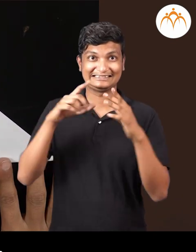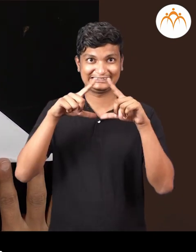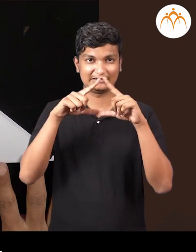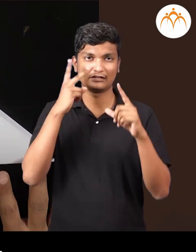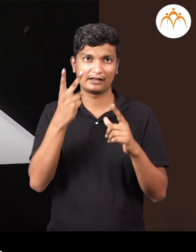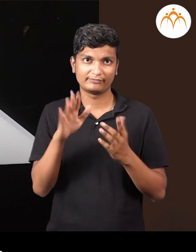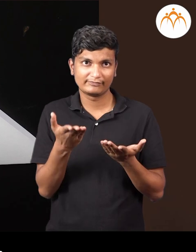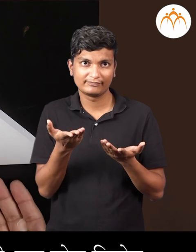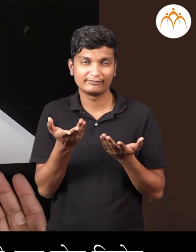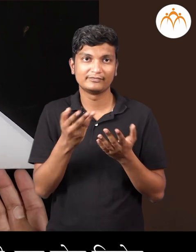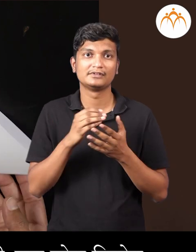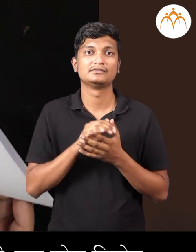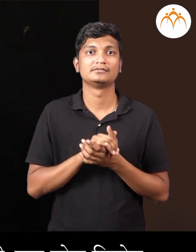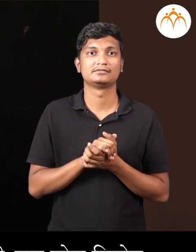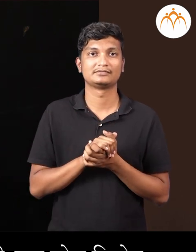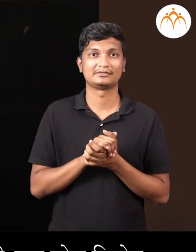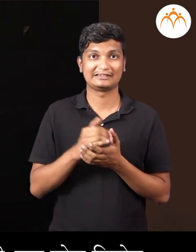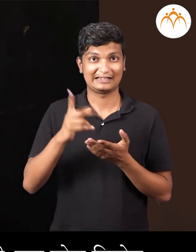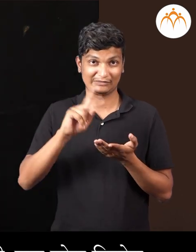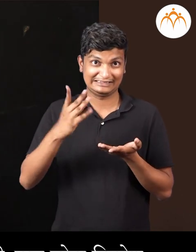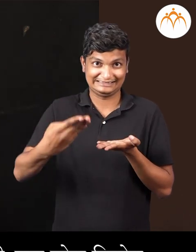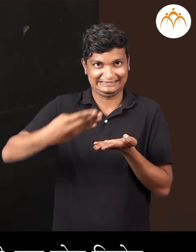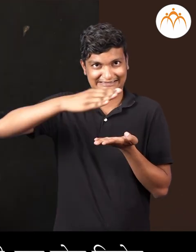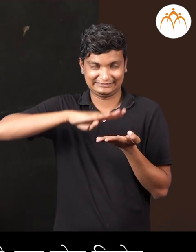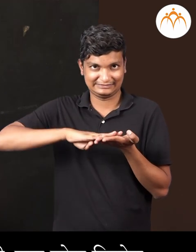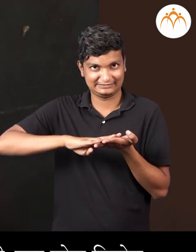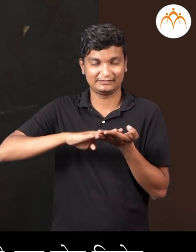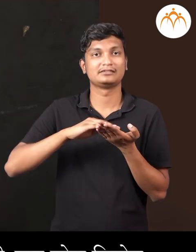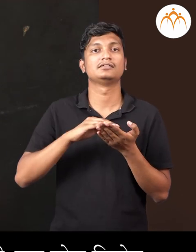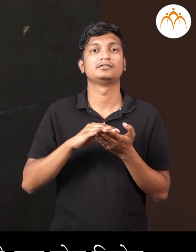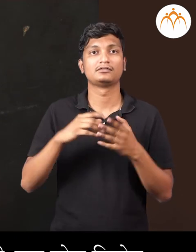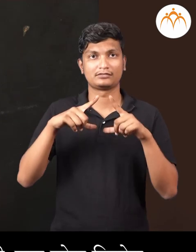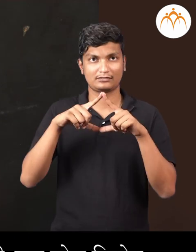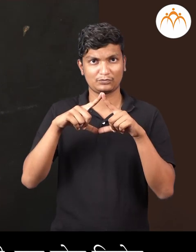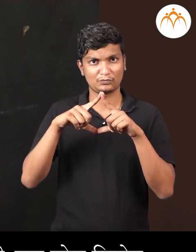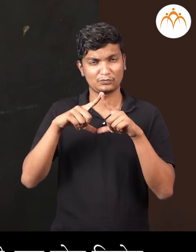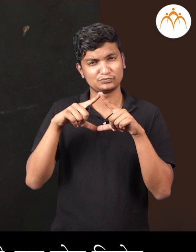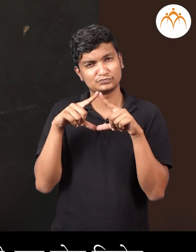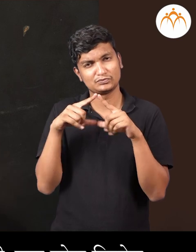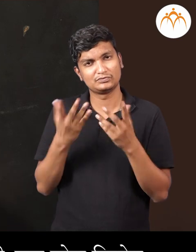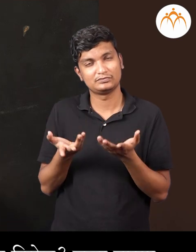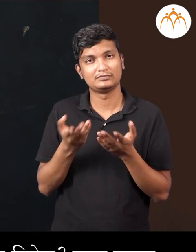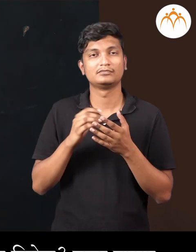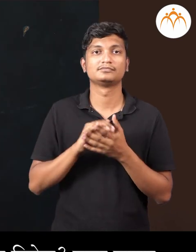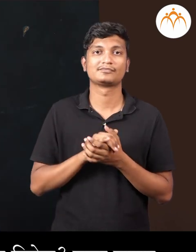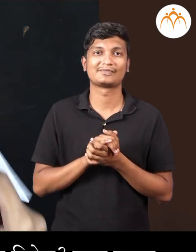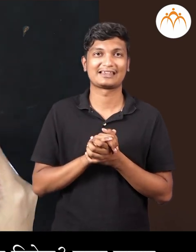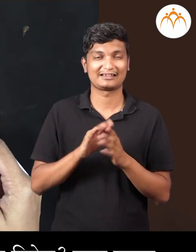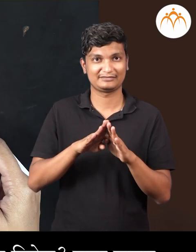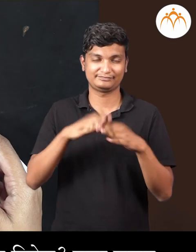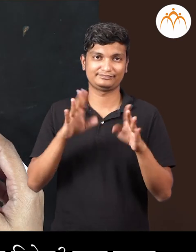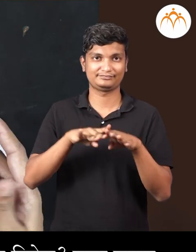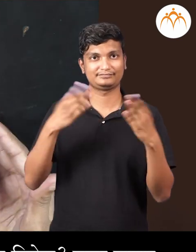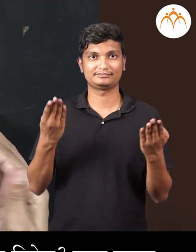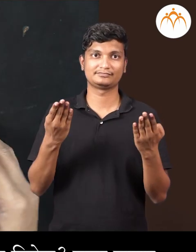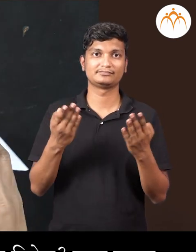जाला त्रिकोण तायर, हे टोक इथे जोडले, आणी घडी केली, की परत छोटा त्रिकोण, आता हीज घडी